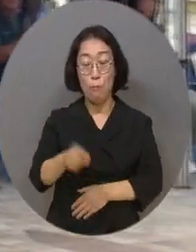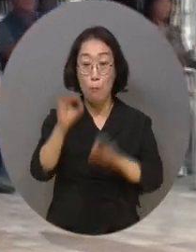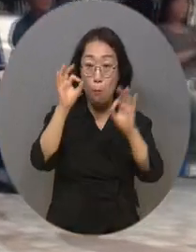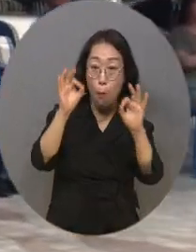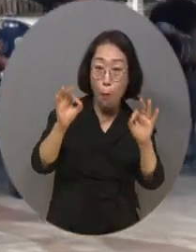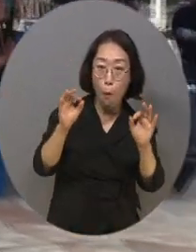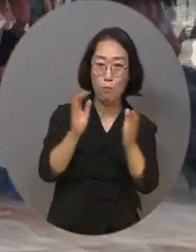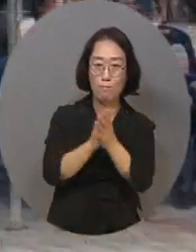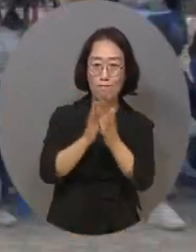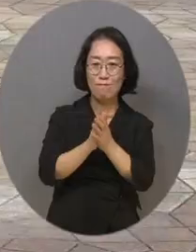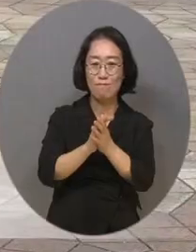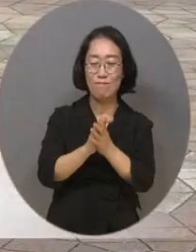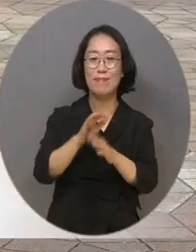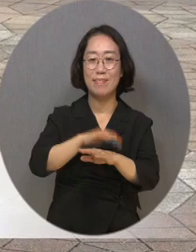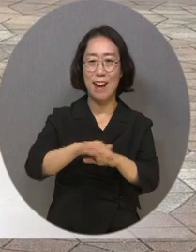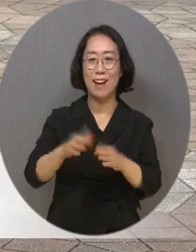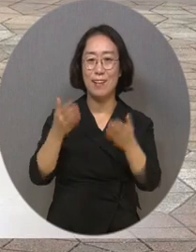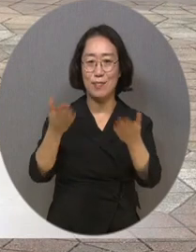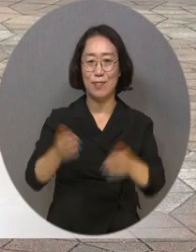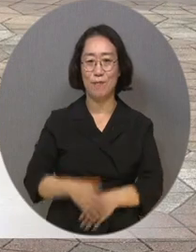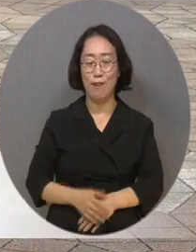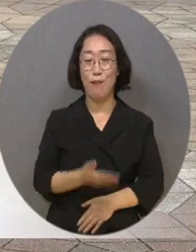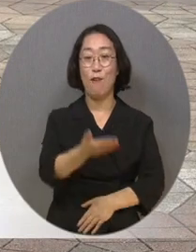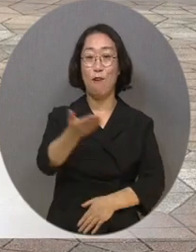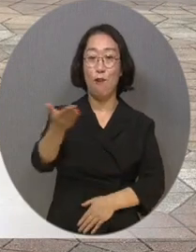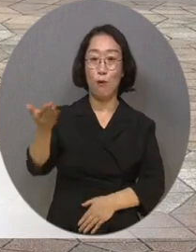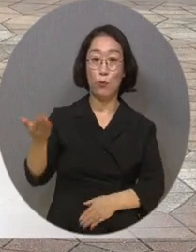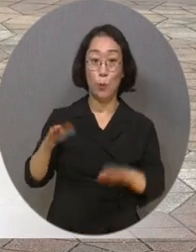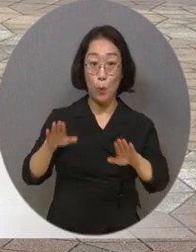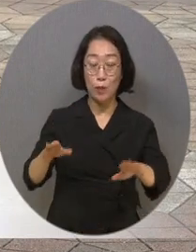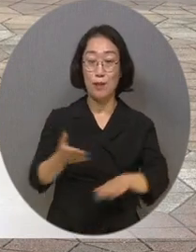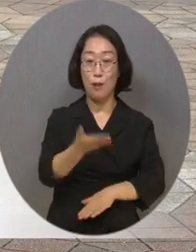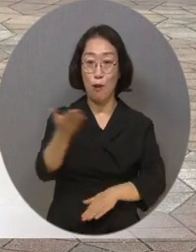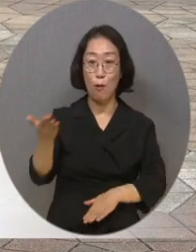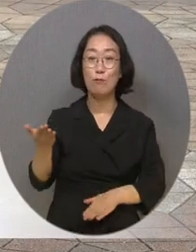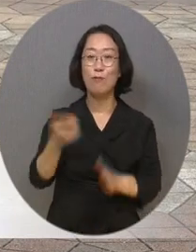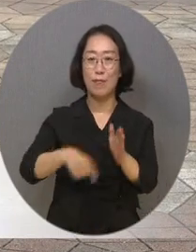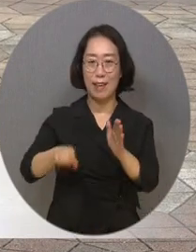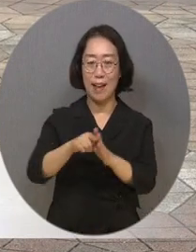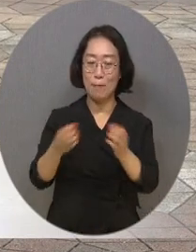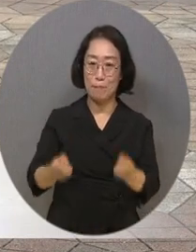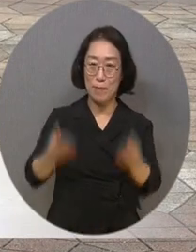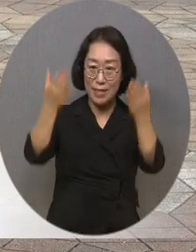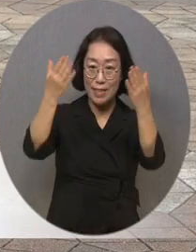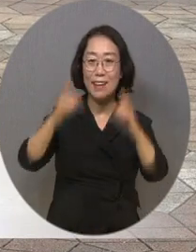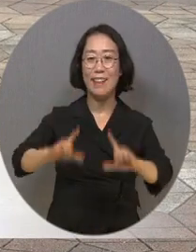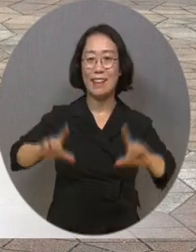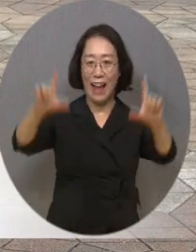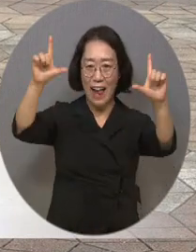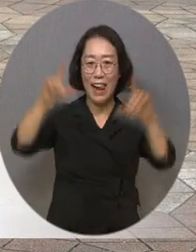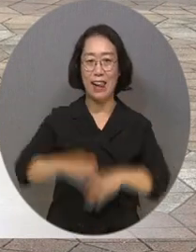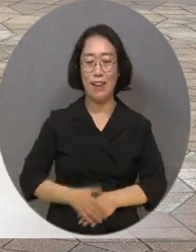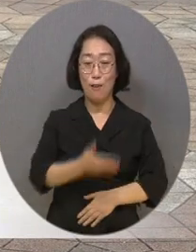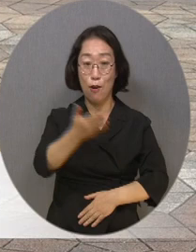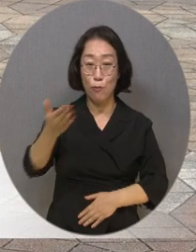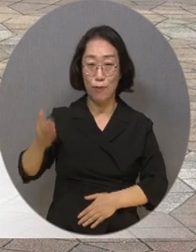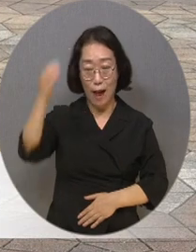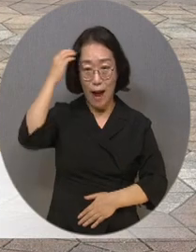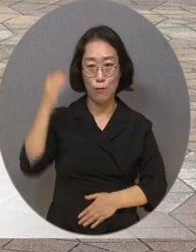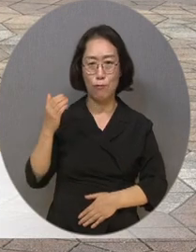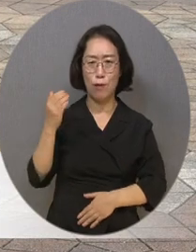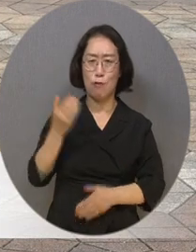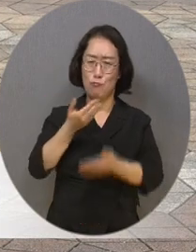모습에 박수를 보냅니다. 청소년 여러분, 오늘은 여러분을 위한 행사 날입니다. 여러분들은